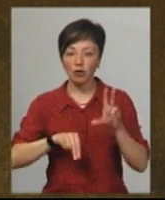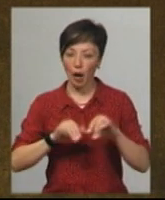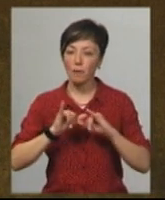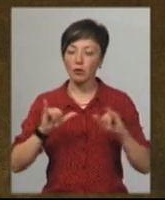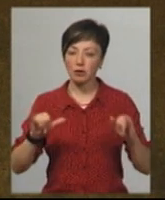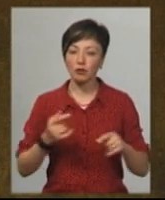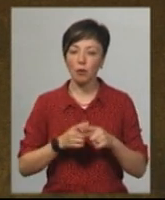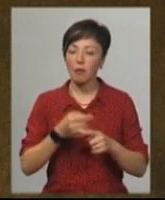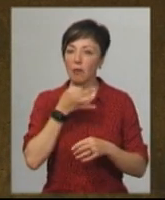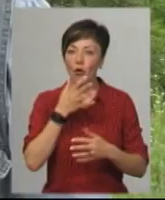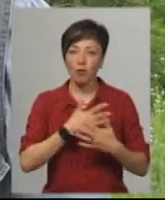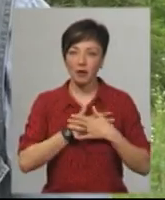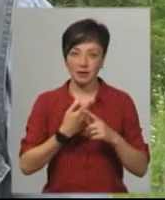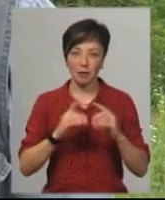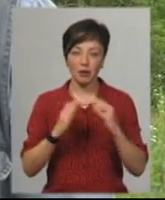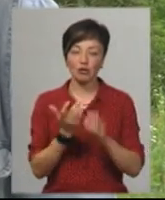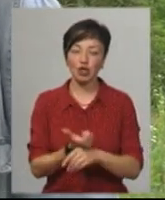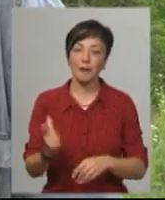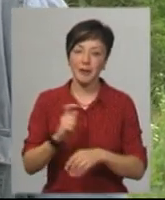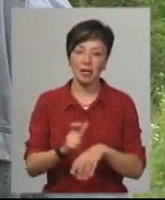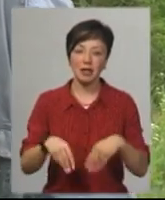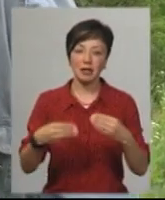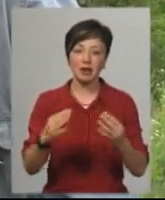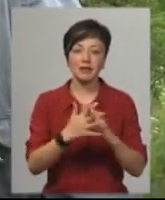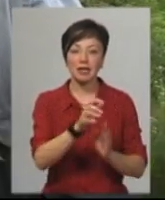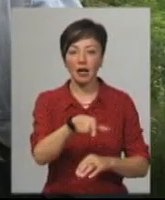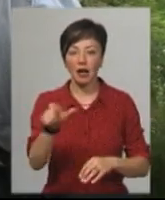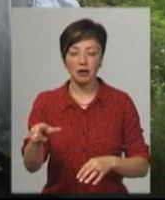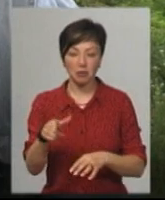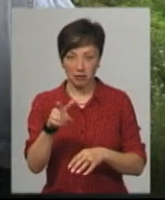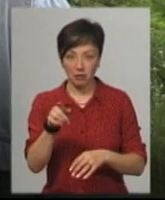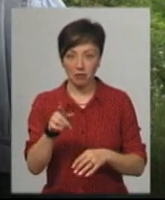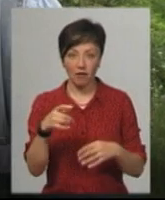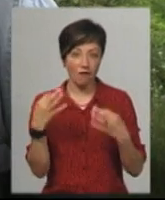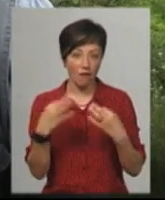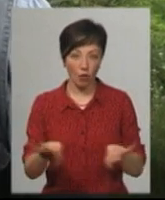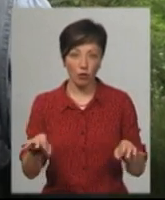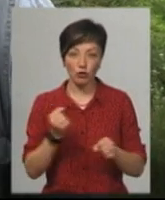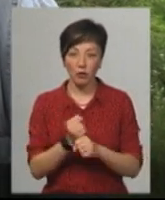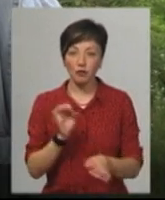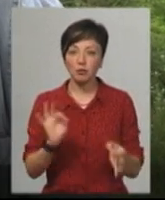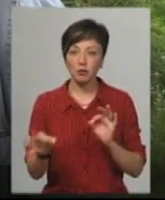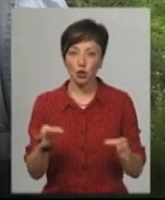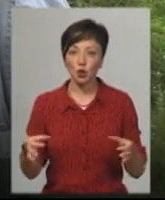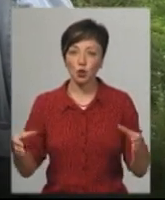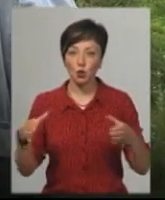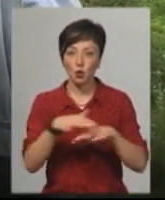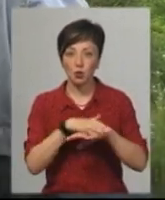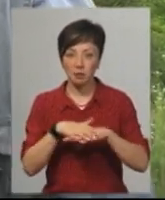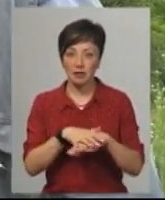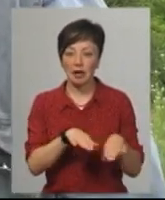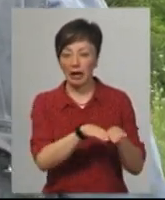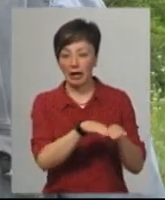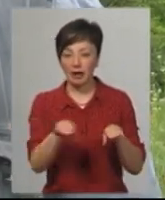розповідає полюбивця маєток ще більше. Дав селянам волю, який зробив справедливе суспільство з рівними правами для